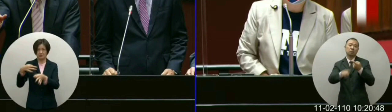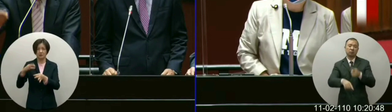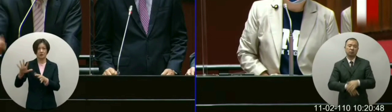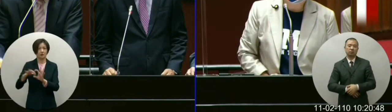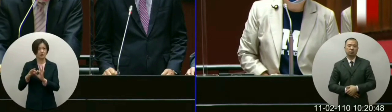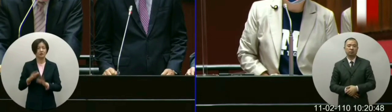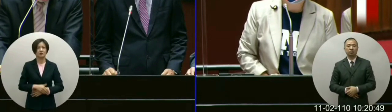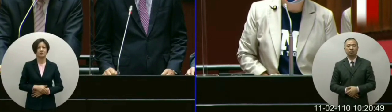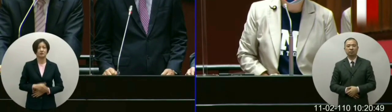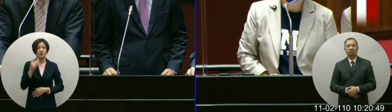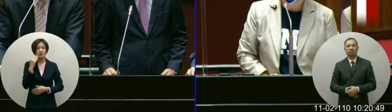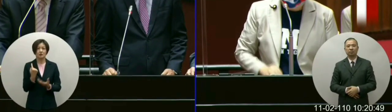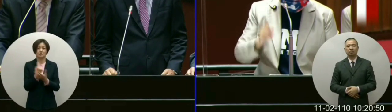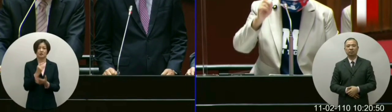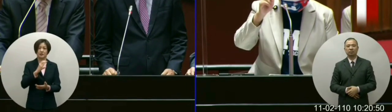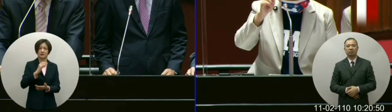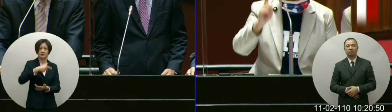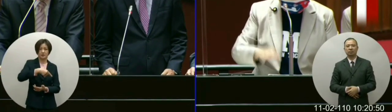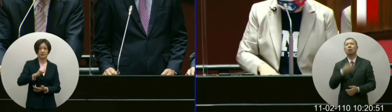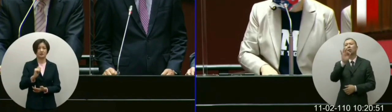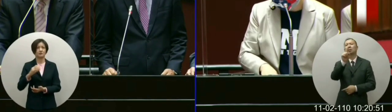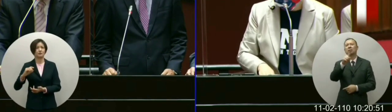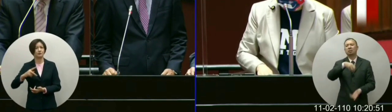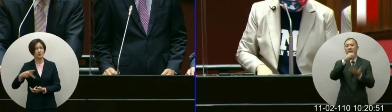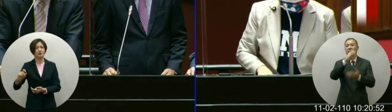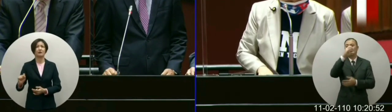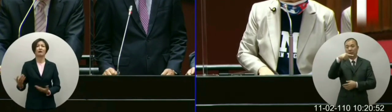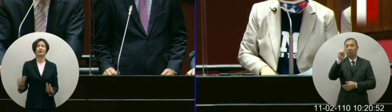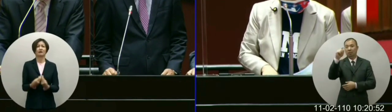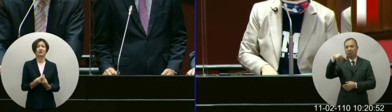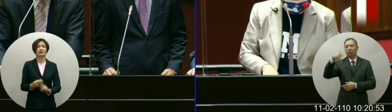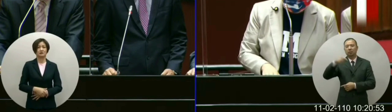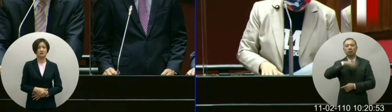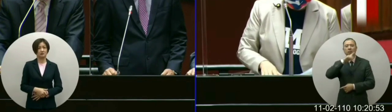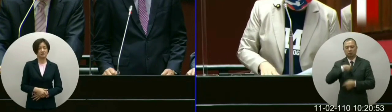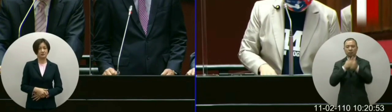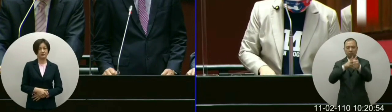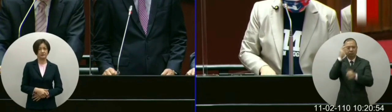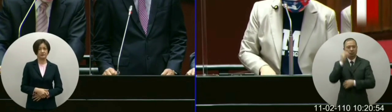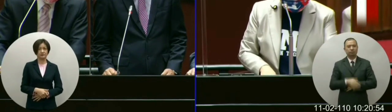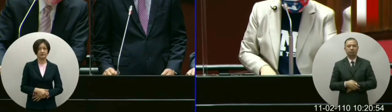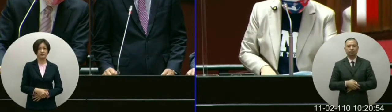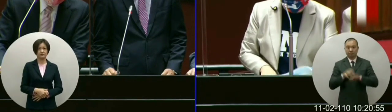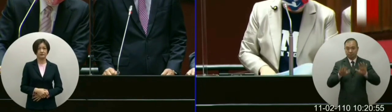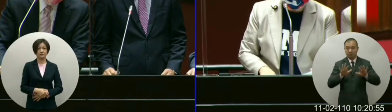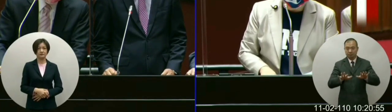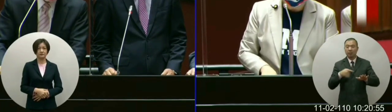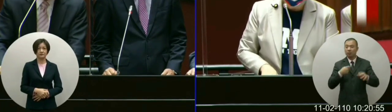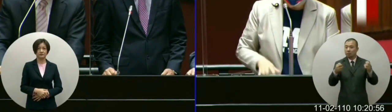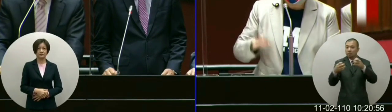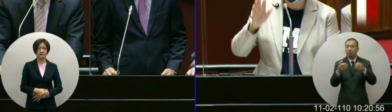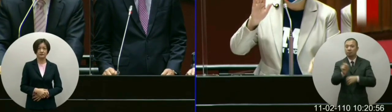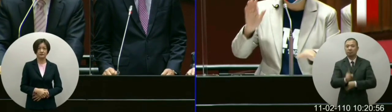加入CPTPP好你所谓的CPTPP待会本席会跟你讨论来接下来我们要好好